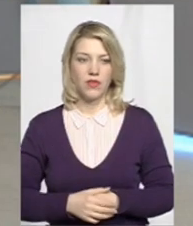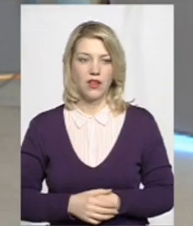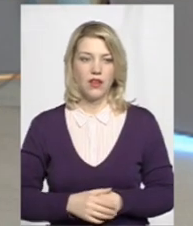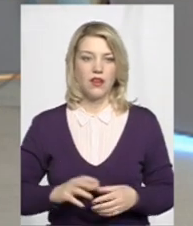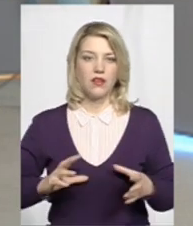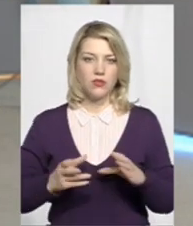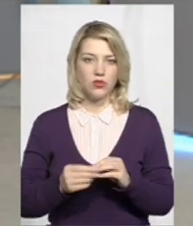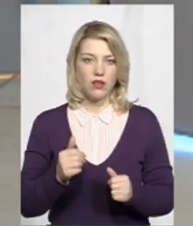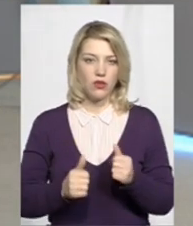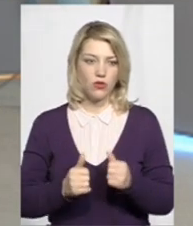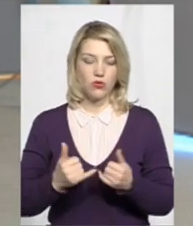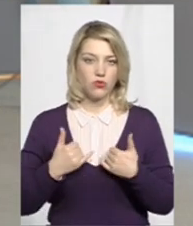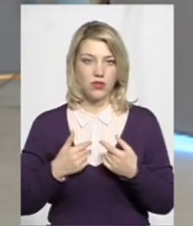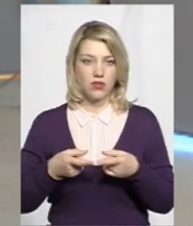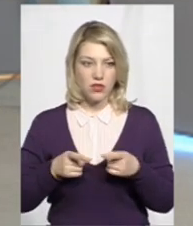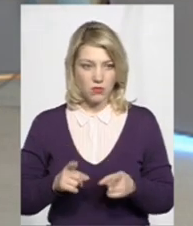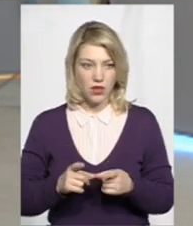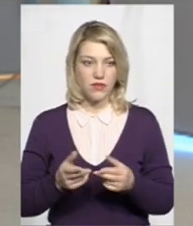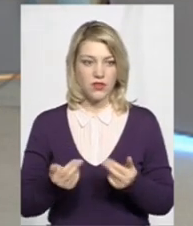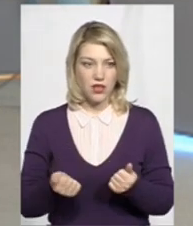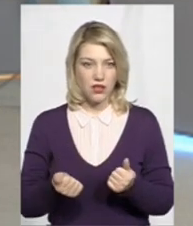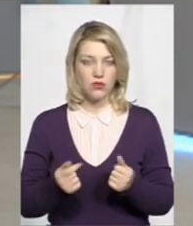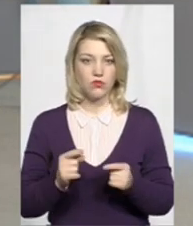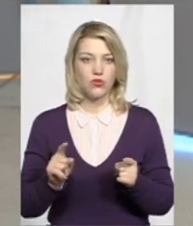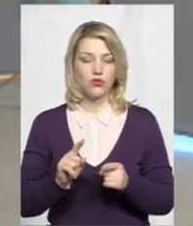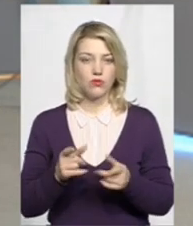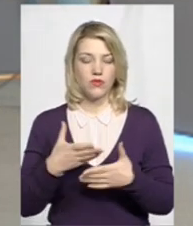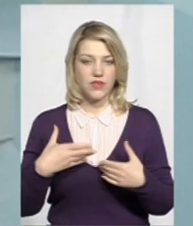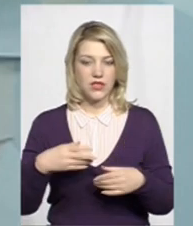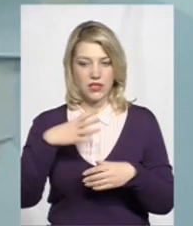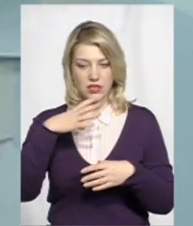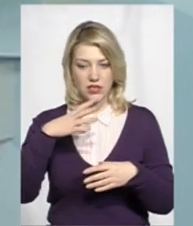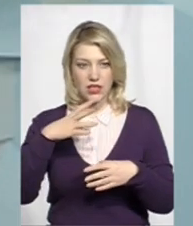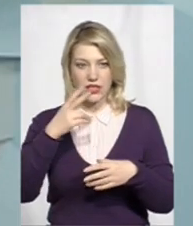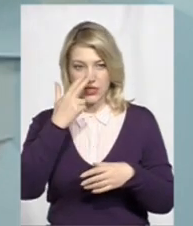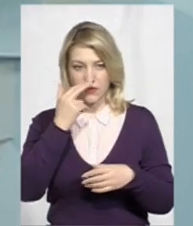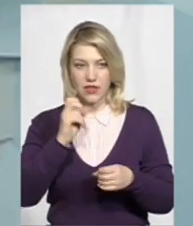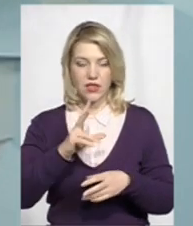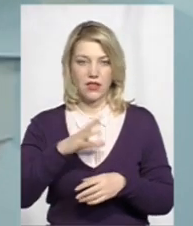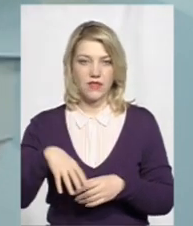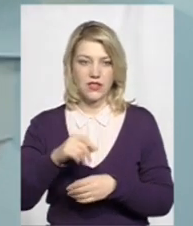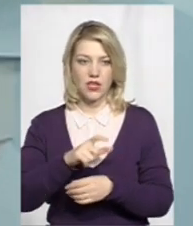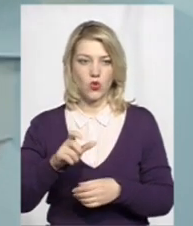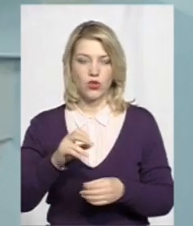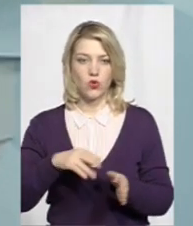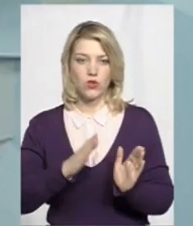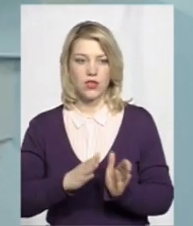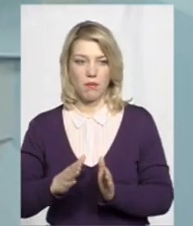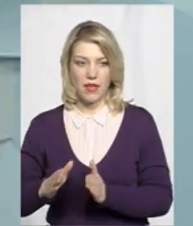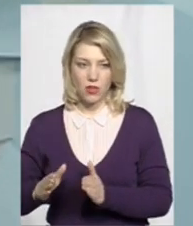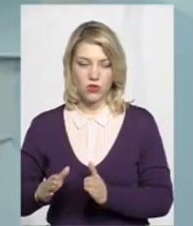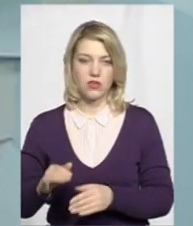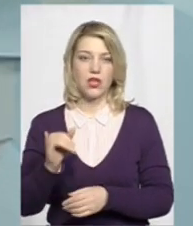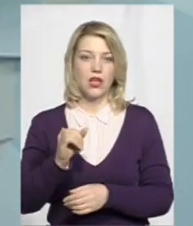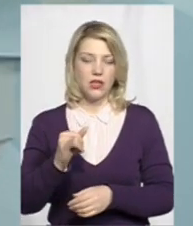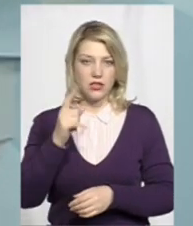Результати конкурсу, ну, насправді, трохи так. Тому що ми всі звикли, як то всі люди, до стабільності. І